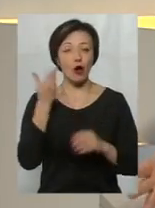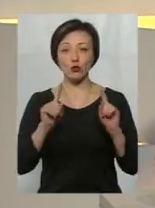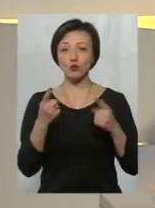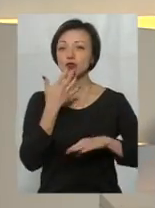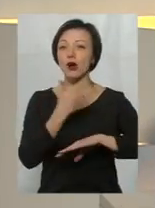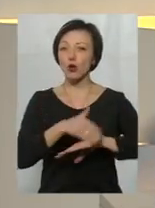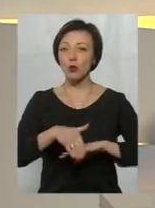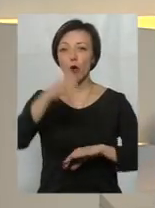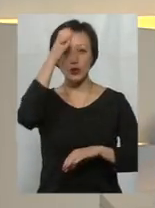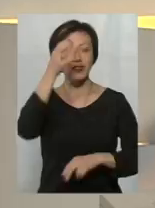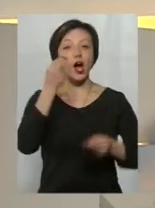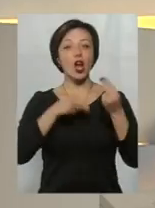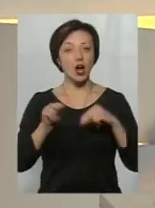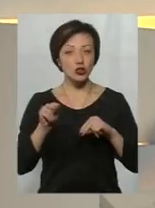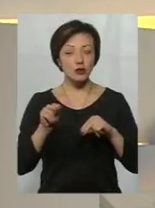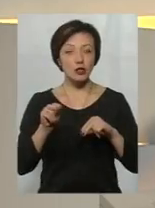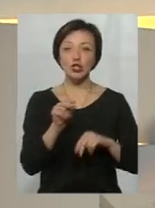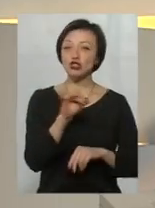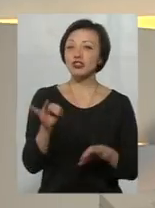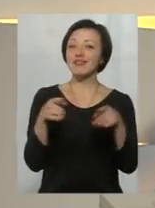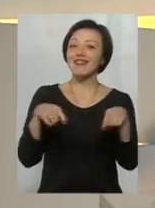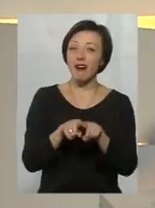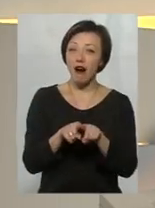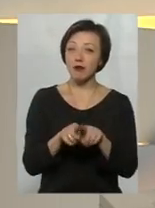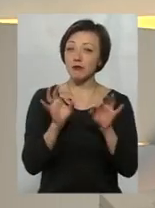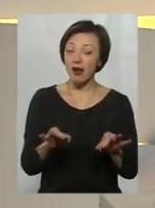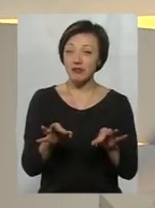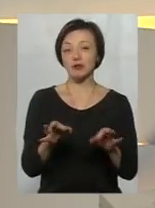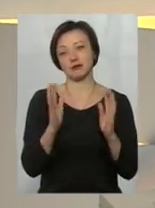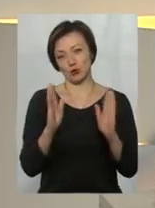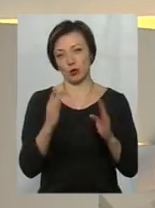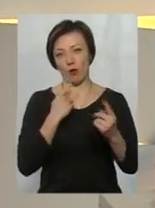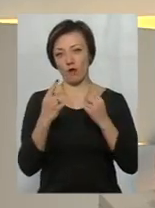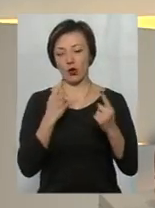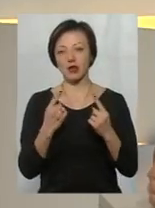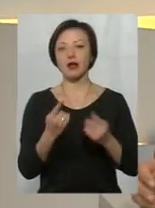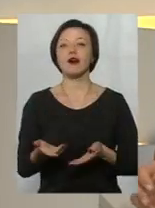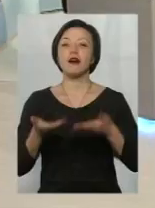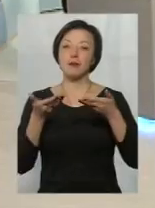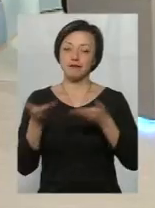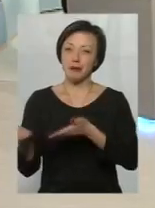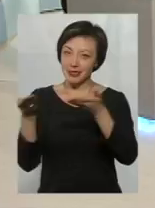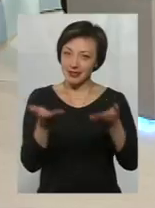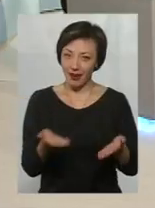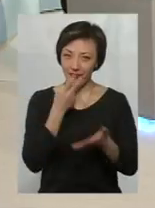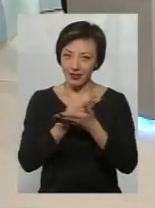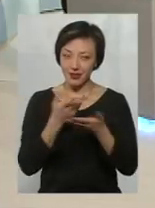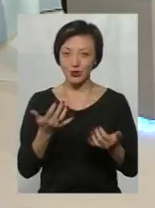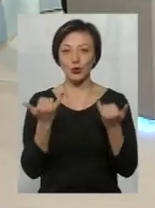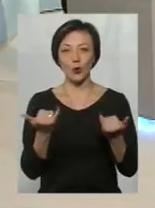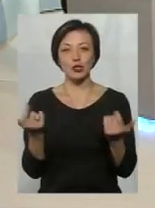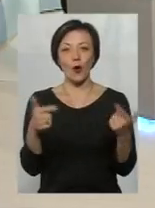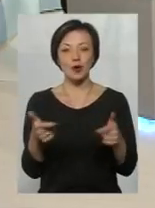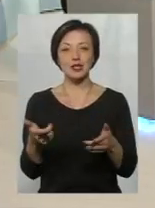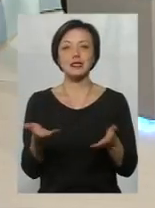що за кордоном освіта краще. Чи так, це сьогодні поговоримо у цій студії. І я рада представити вам наших сьогоднішніх гостей.